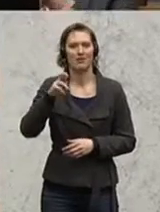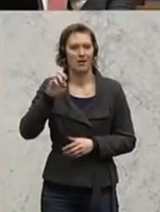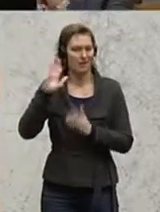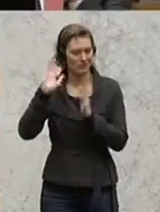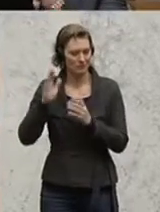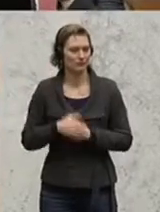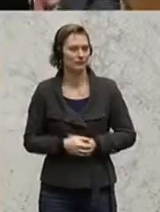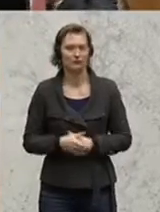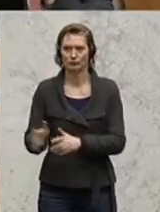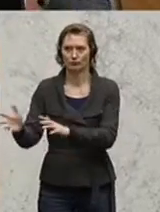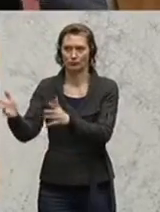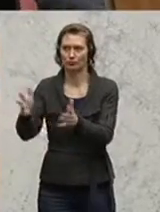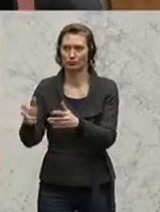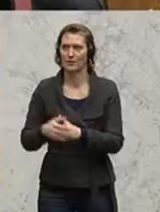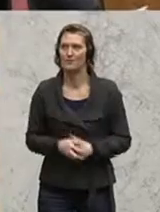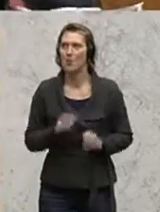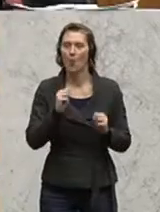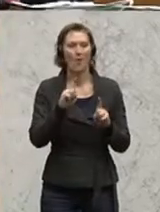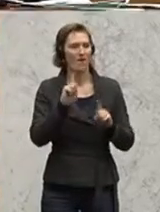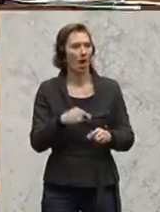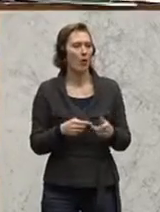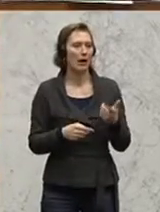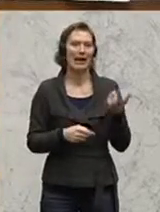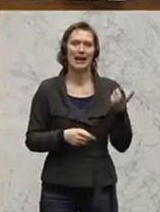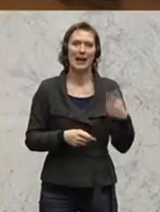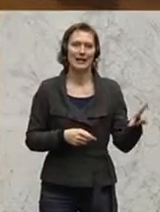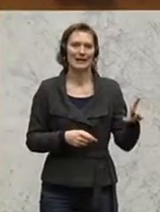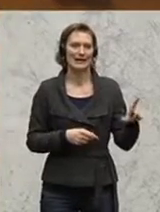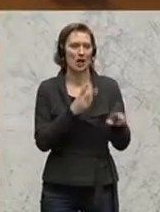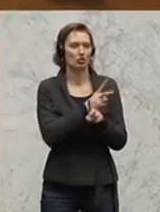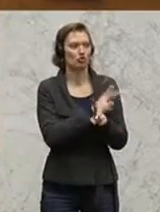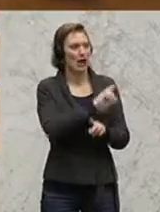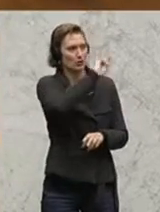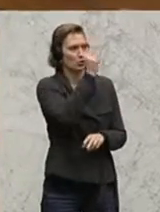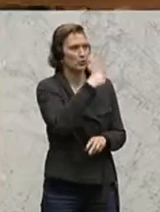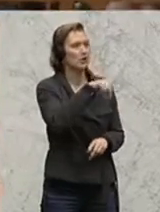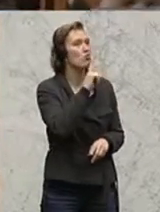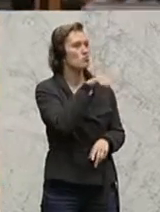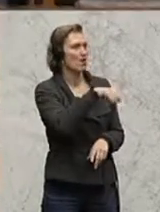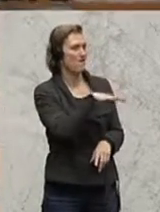Und natürlich hoffe ich, dass da nicht nur die linken Staatskünstler profitieren. Danke.